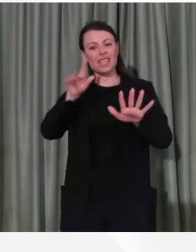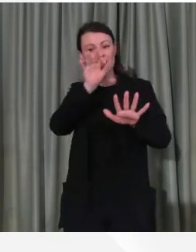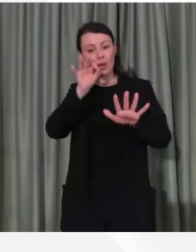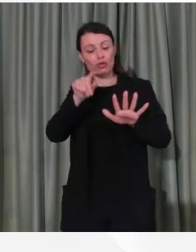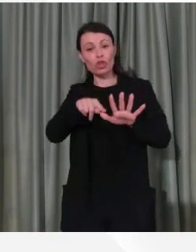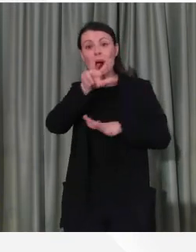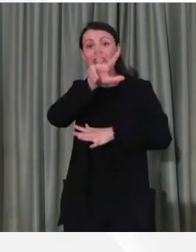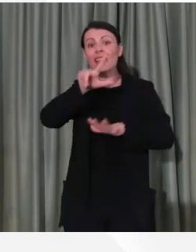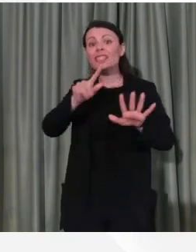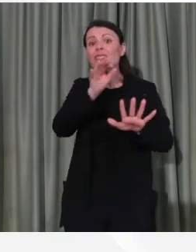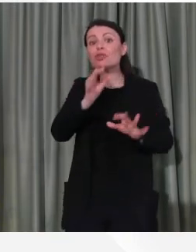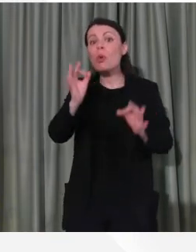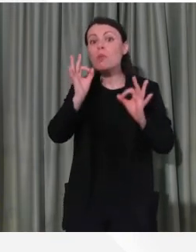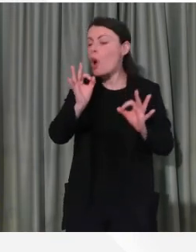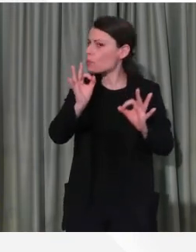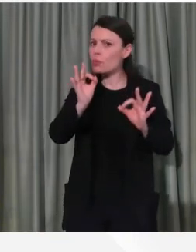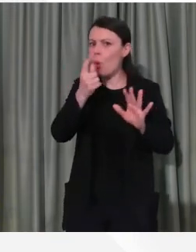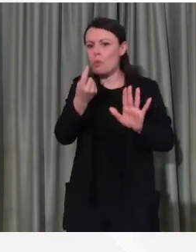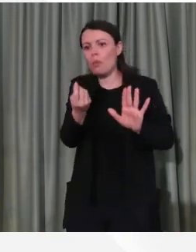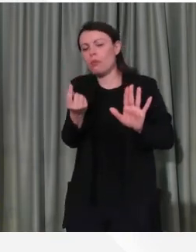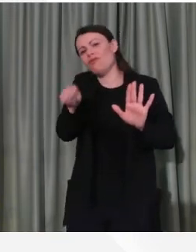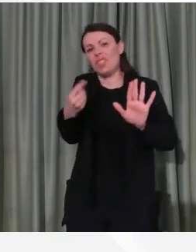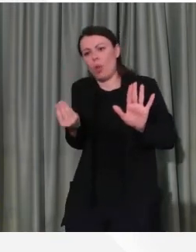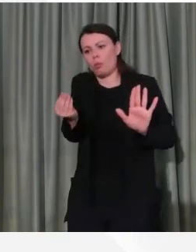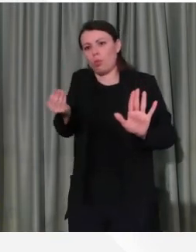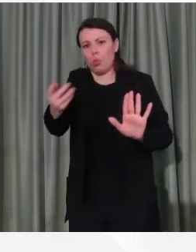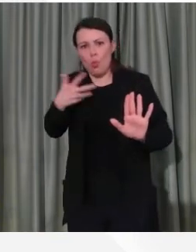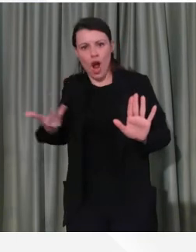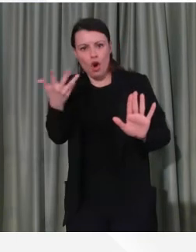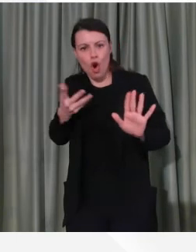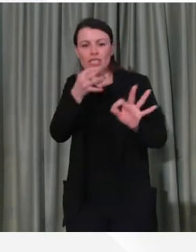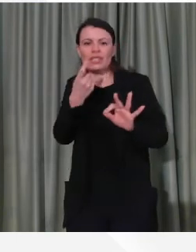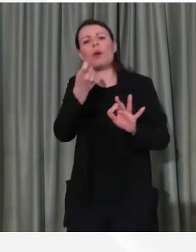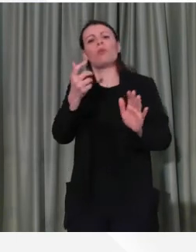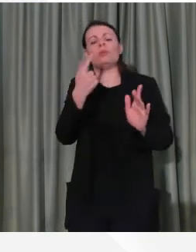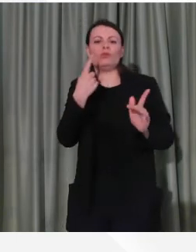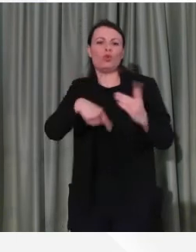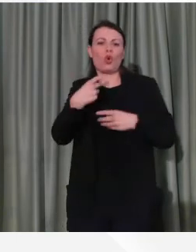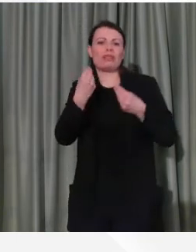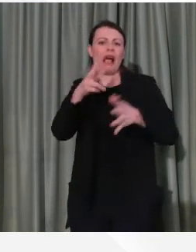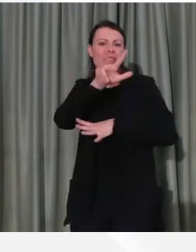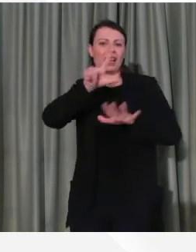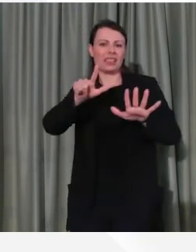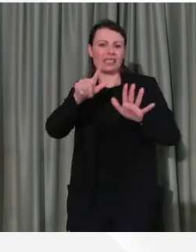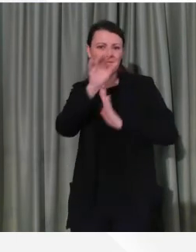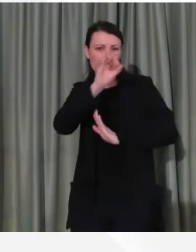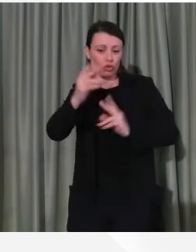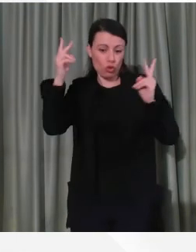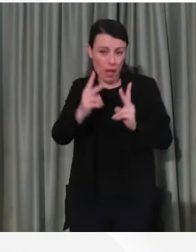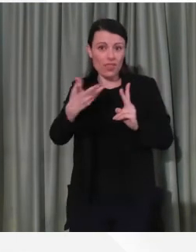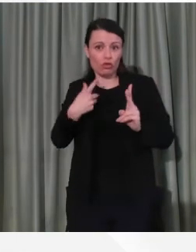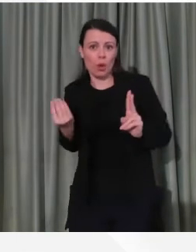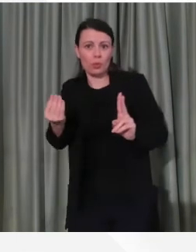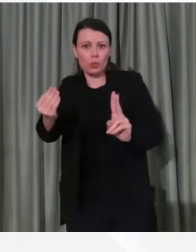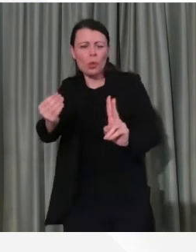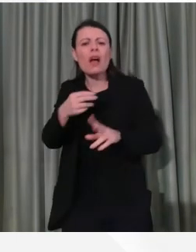37 per cento quindi è arrotondato per difetto. E questo 37 per cento cosa significa? Più dell